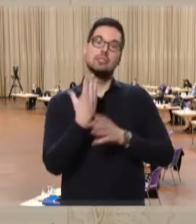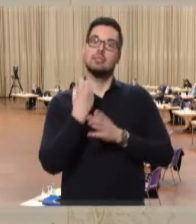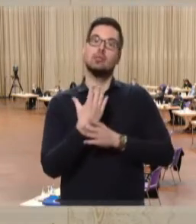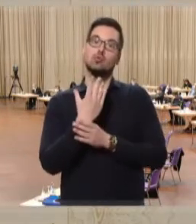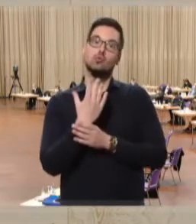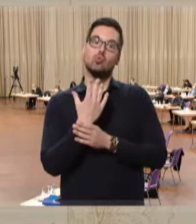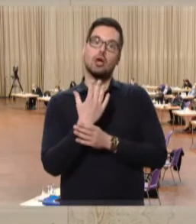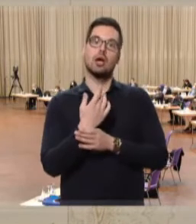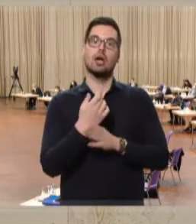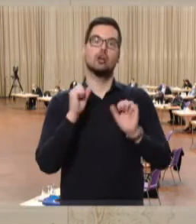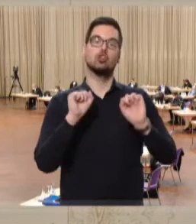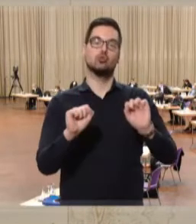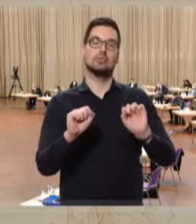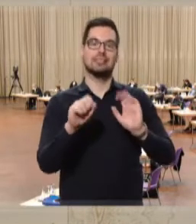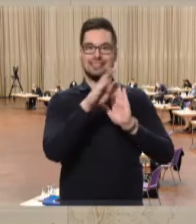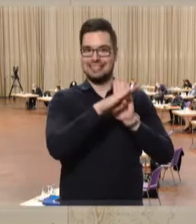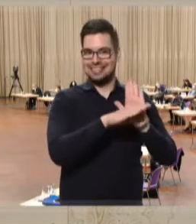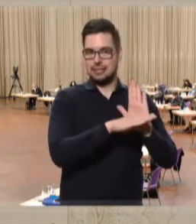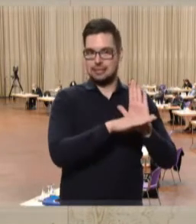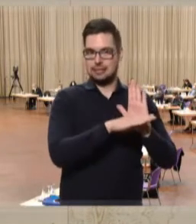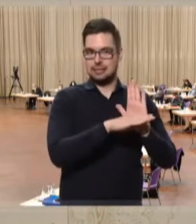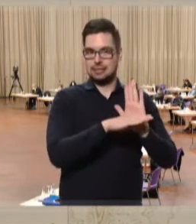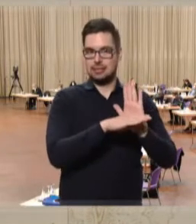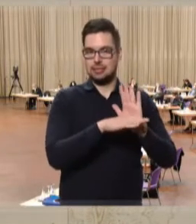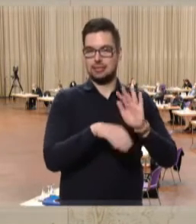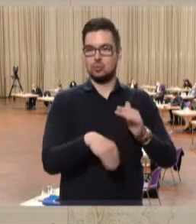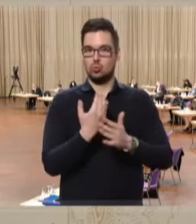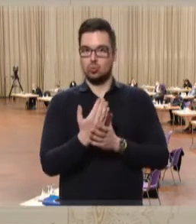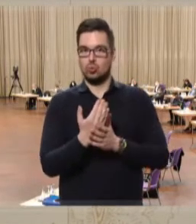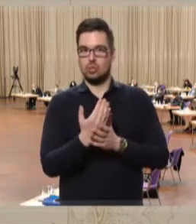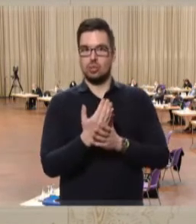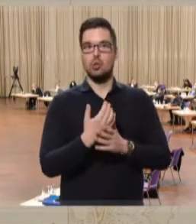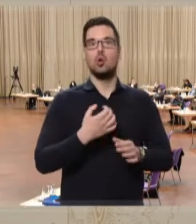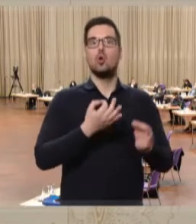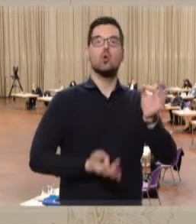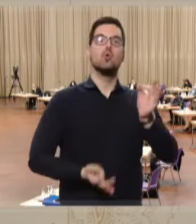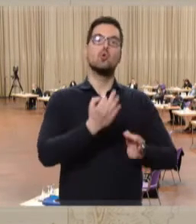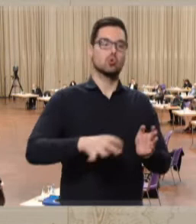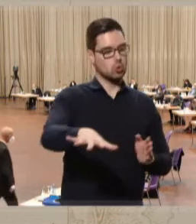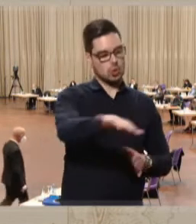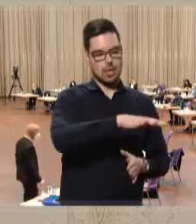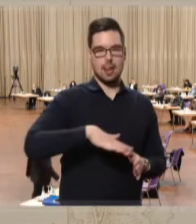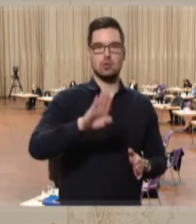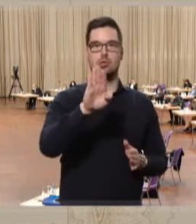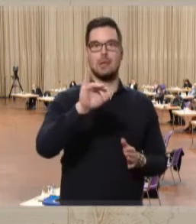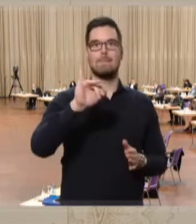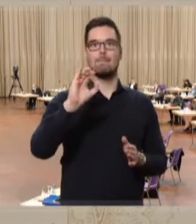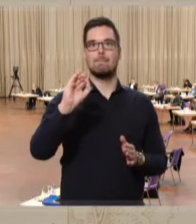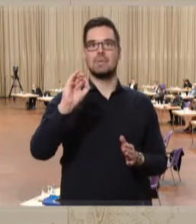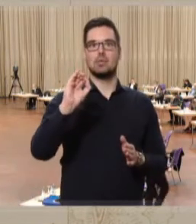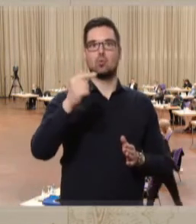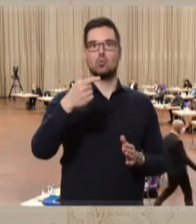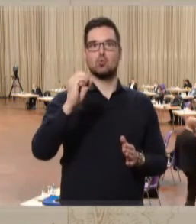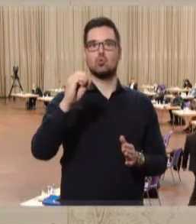Änderungsentwurf geplante Aufnahme von atemreichem Grünland in den Biotopschutz unter